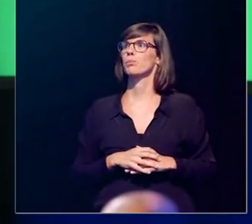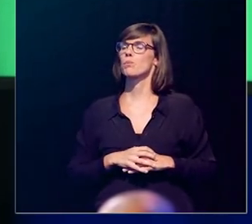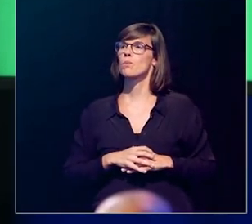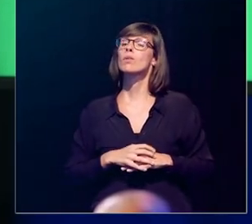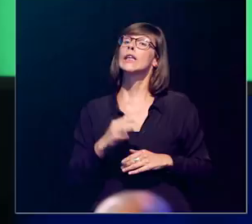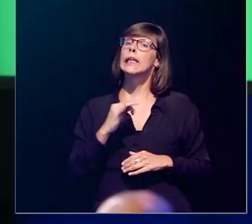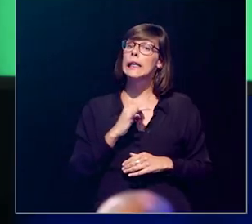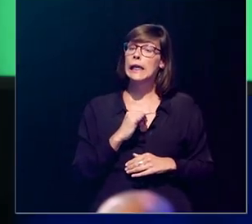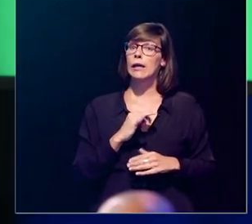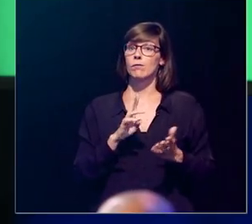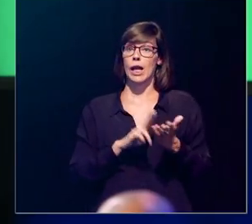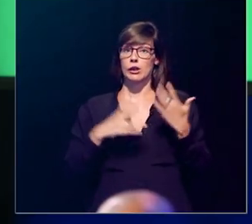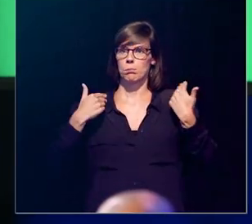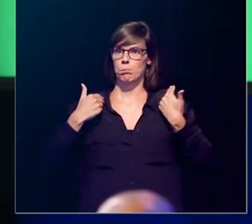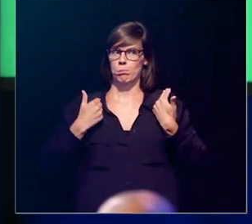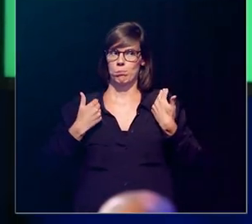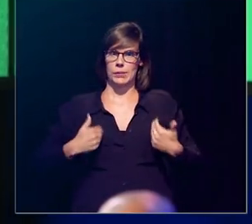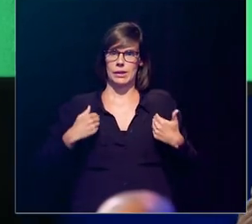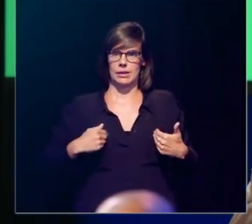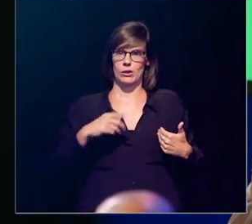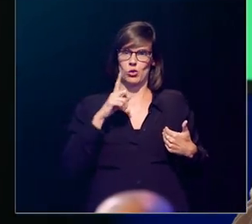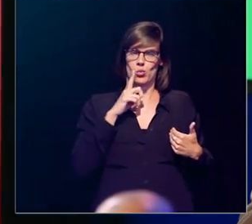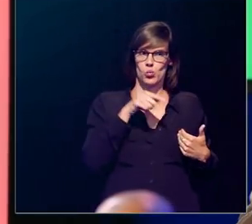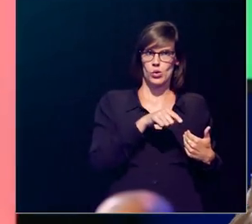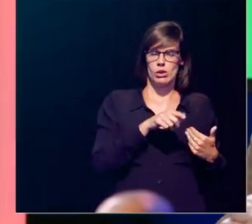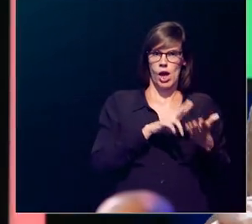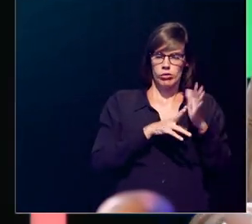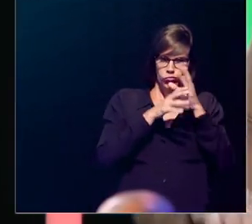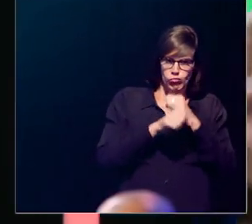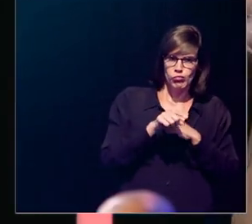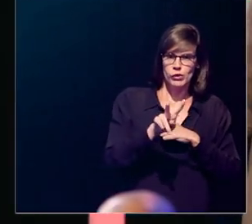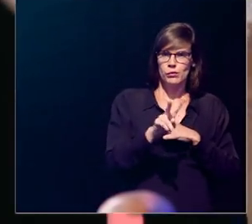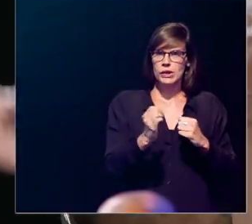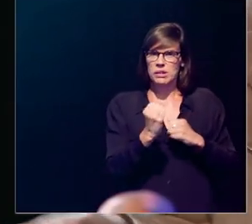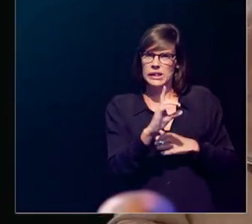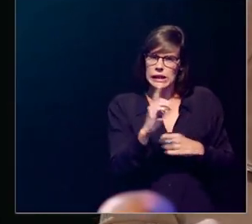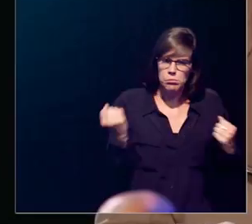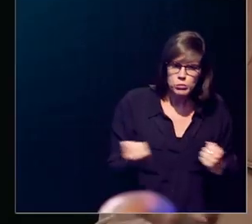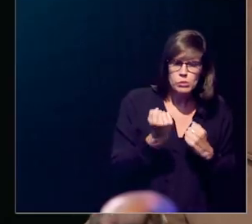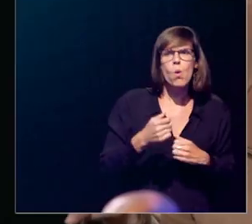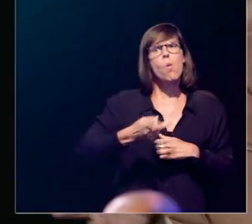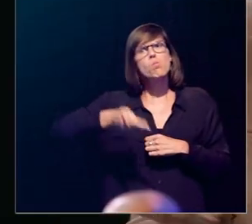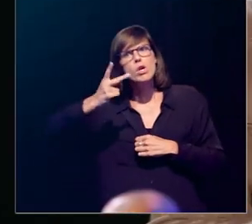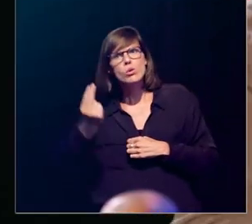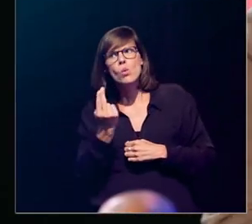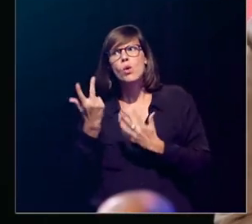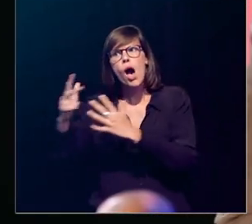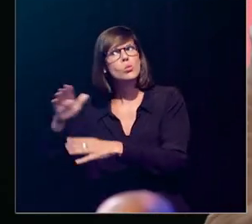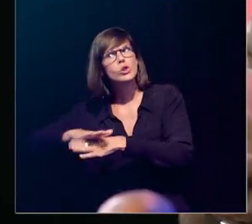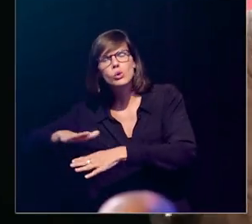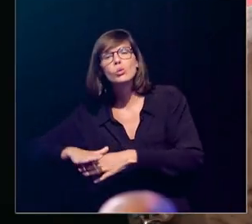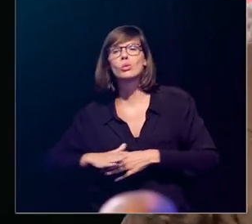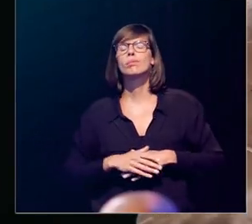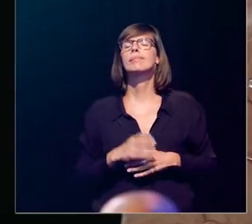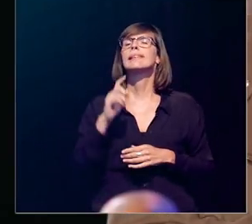Er zijn echter passionele mensen in het vitamine D domein die zeggen, we hebben veel meer nodig dan alleen maar die 800